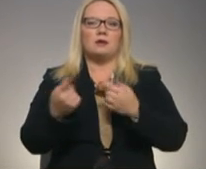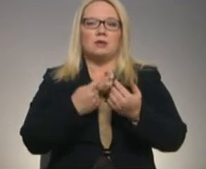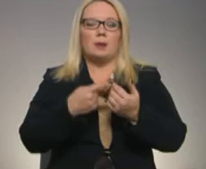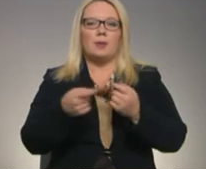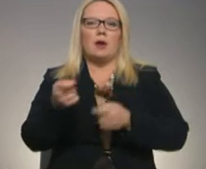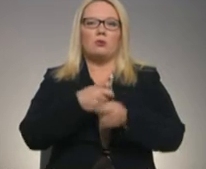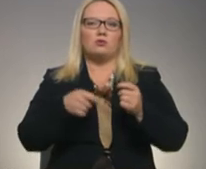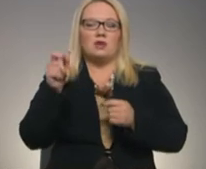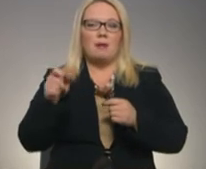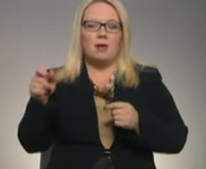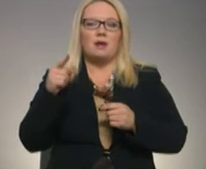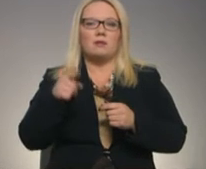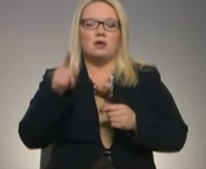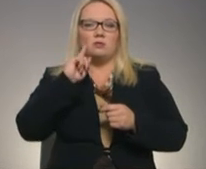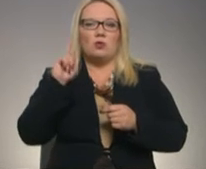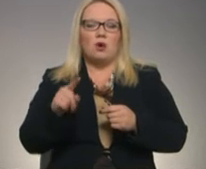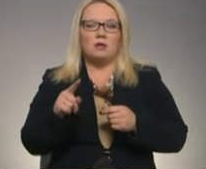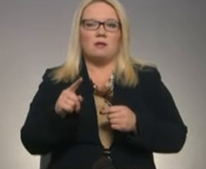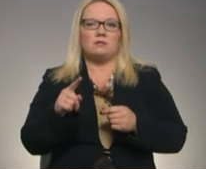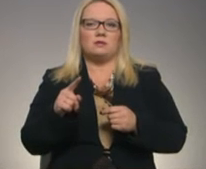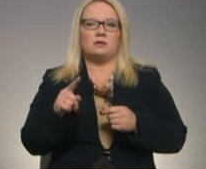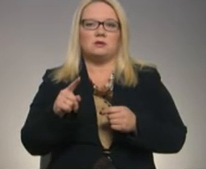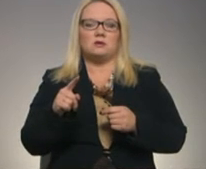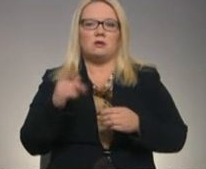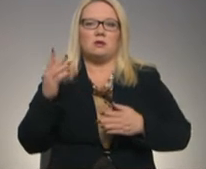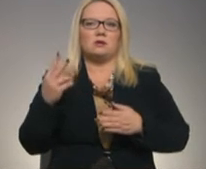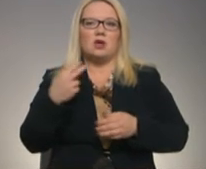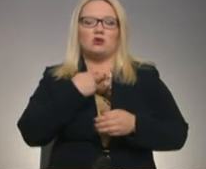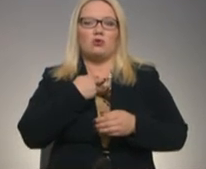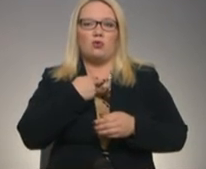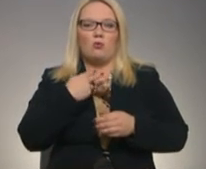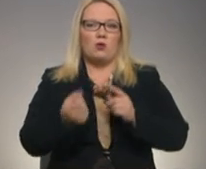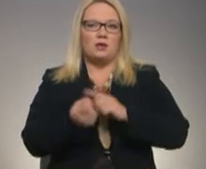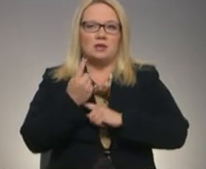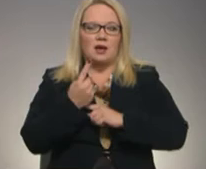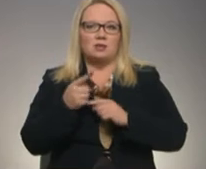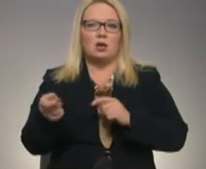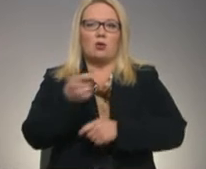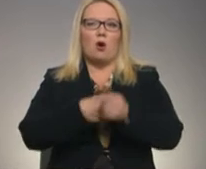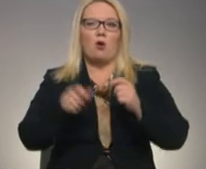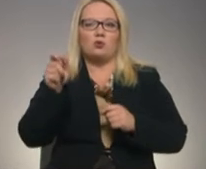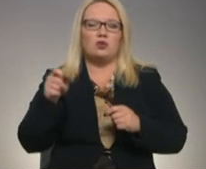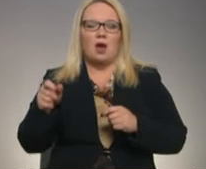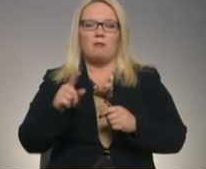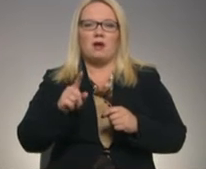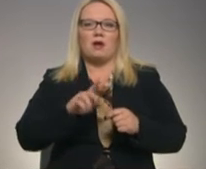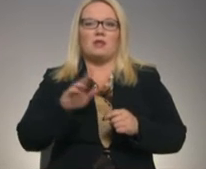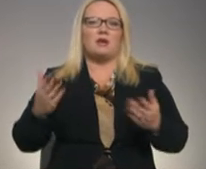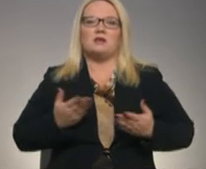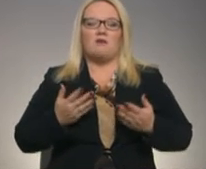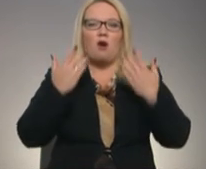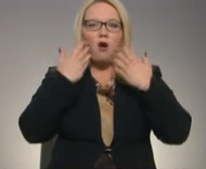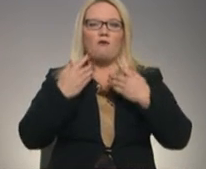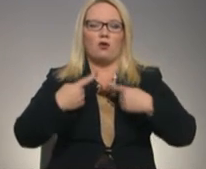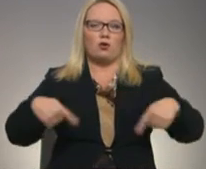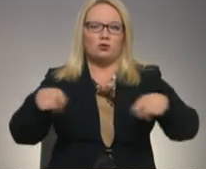Tas, protams, zinām, sašat un vilni izraisa, jo uzņēmē nejūtas komforta zonā un jāsaka, ka darīja visu